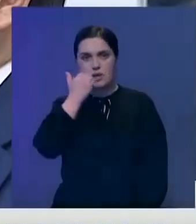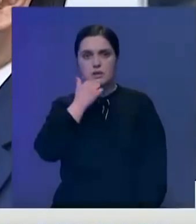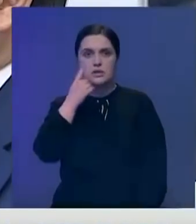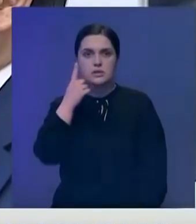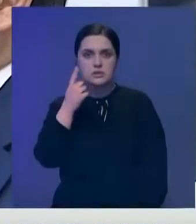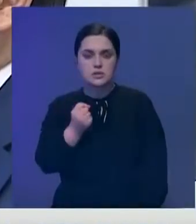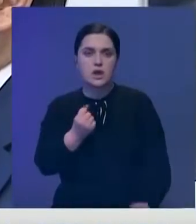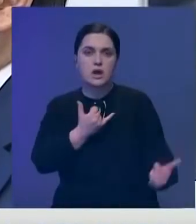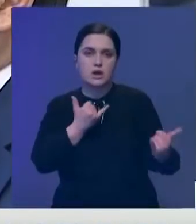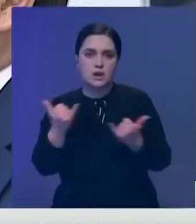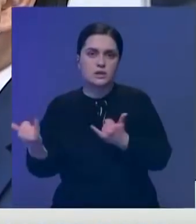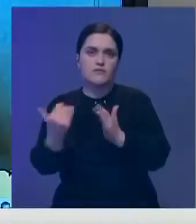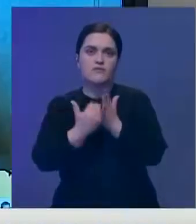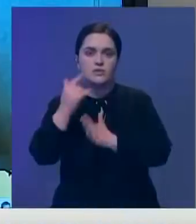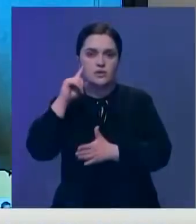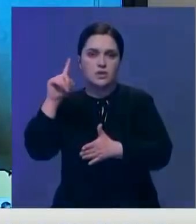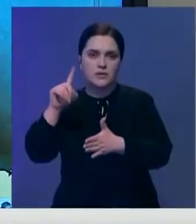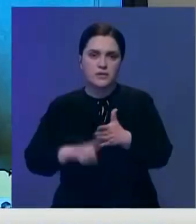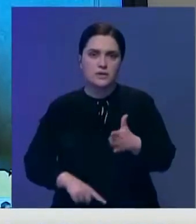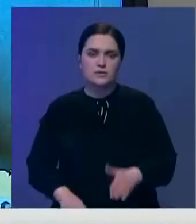оказанное ему высокое доверие.